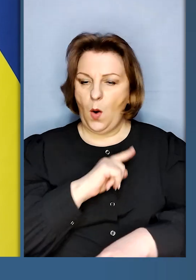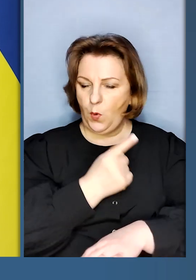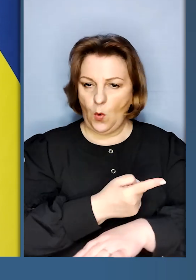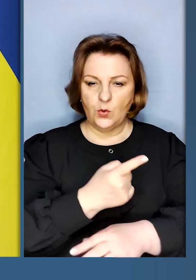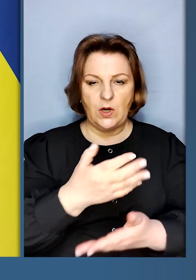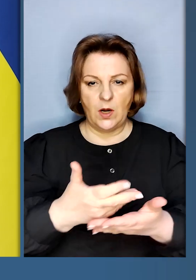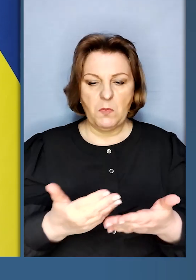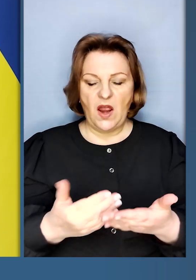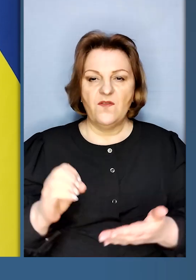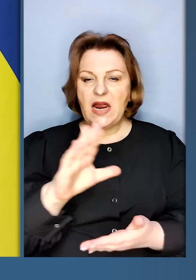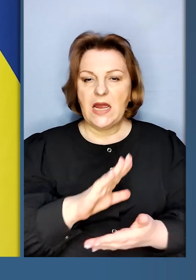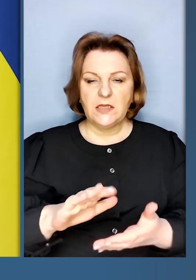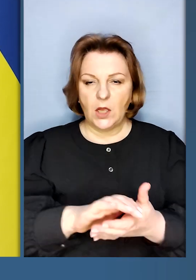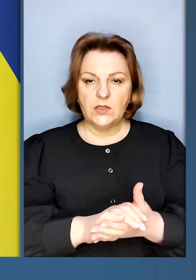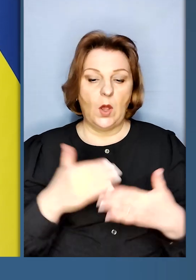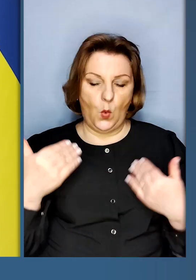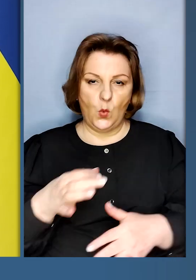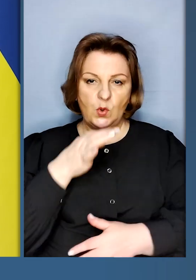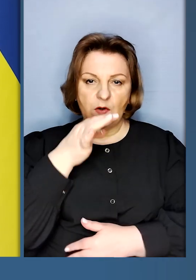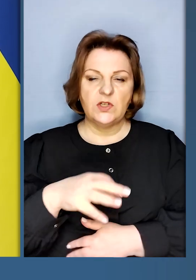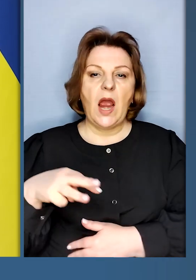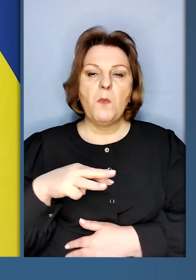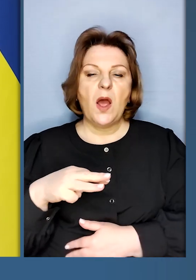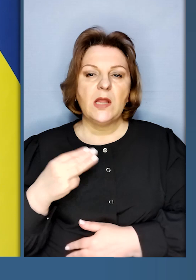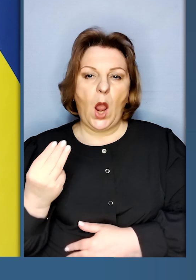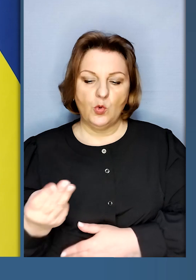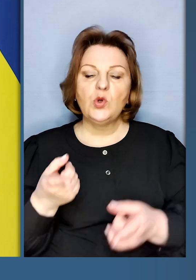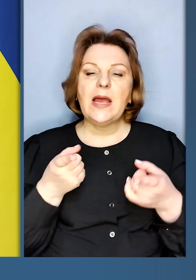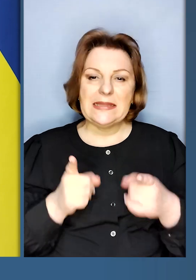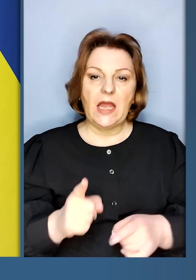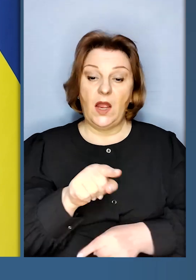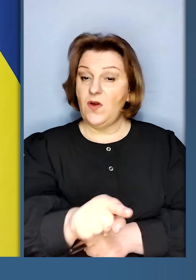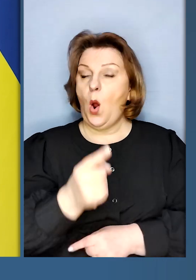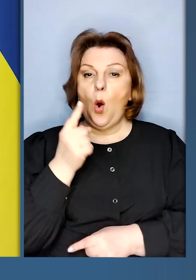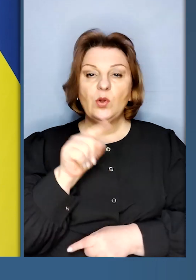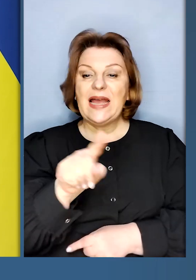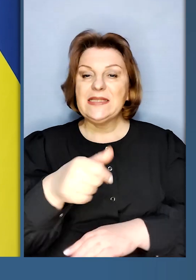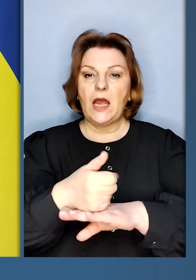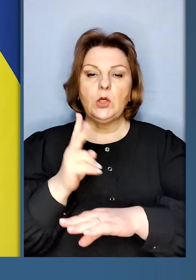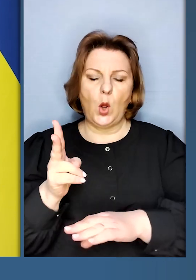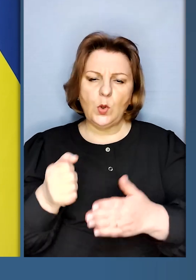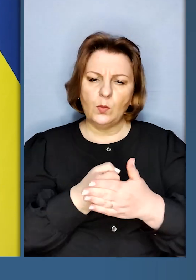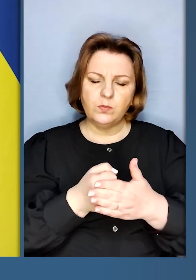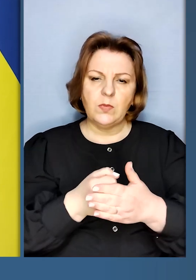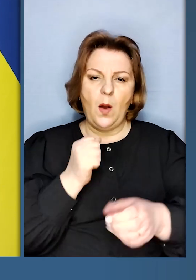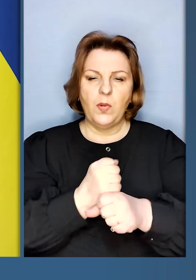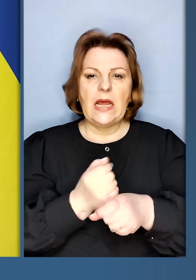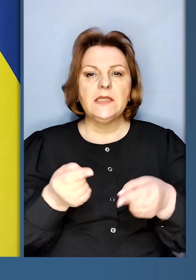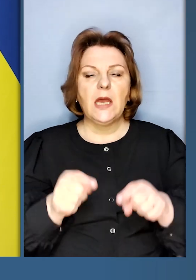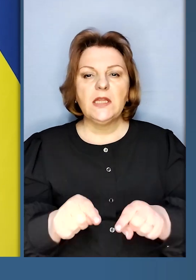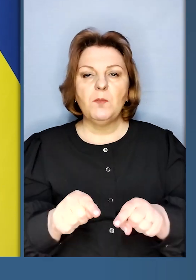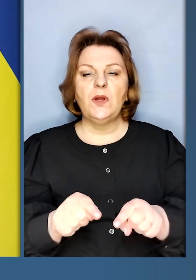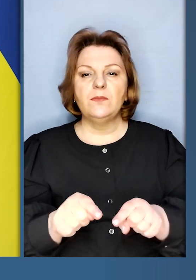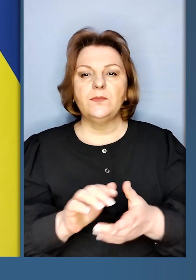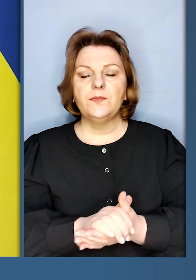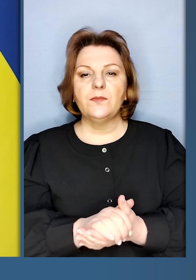більш потужний пакет від Європейського Союзу. Що про це сказав Матеош. дійсно, він один з тих лідерів, хто працює